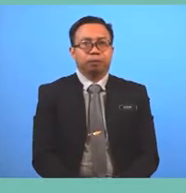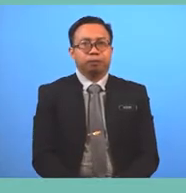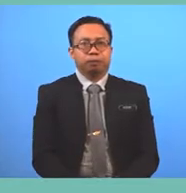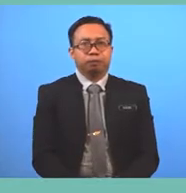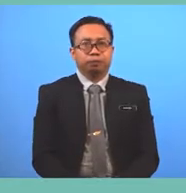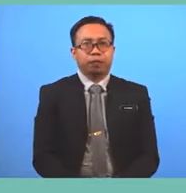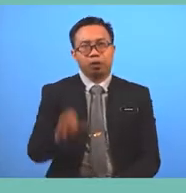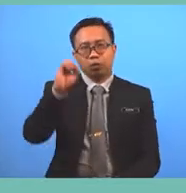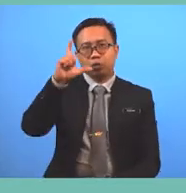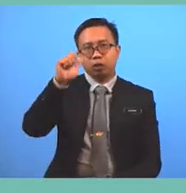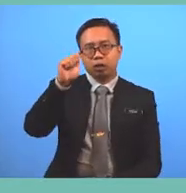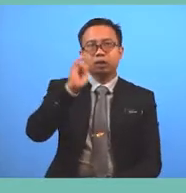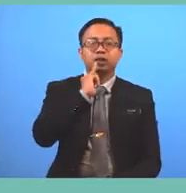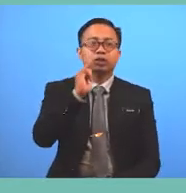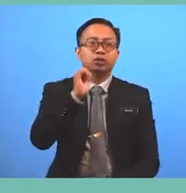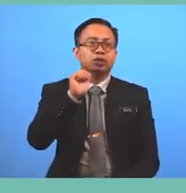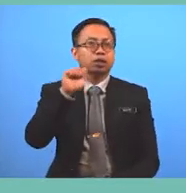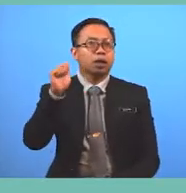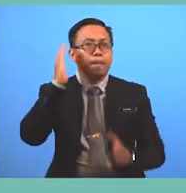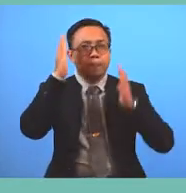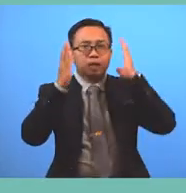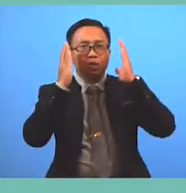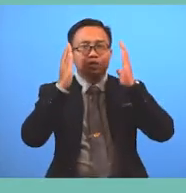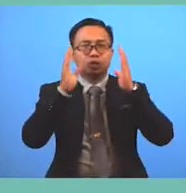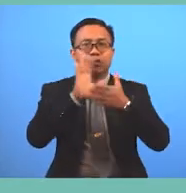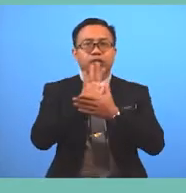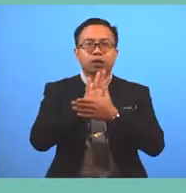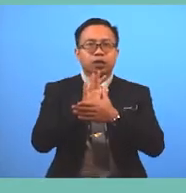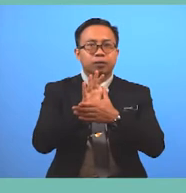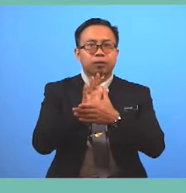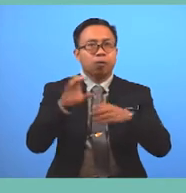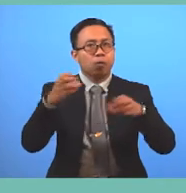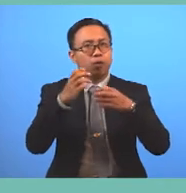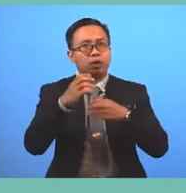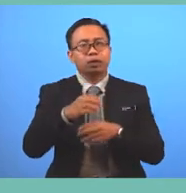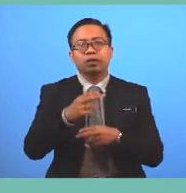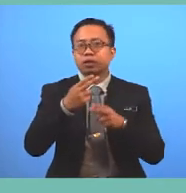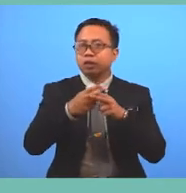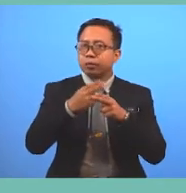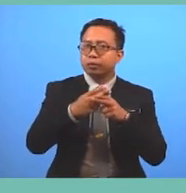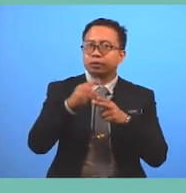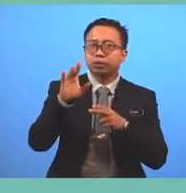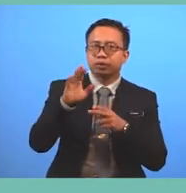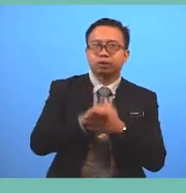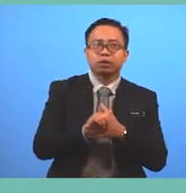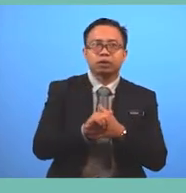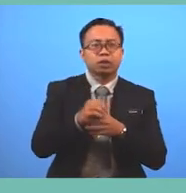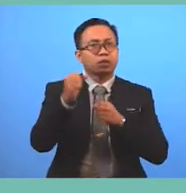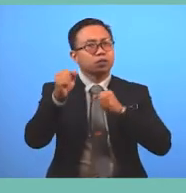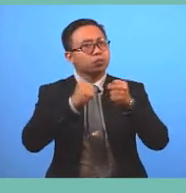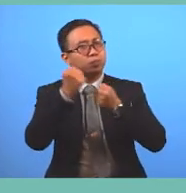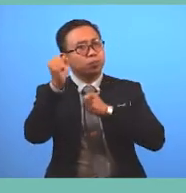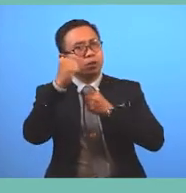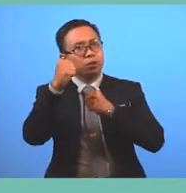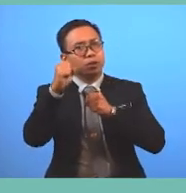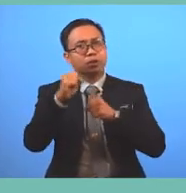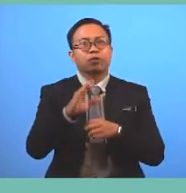Ola Bola is a Malaysian film directed by Chew Kang Kwan It is a sports film which stars